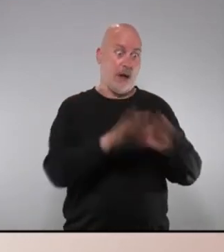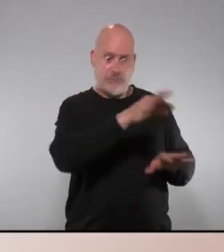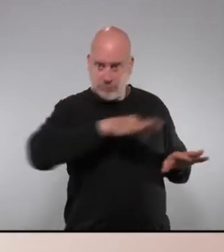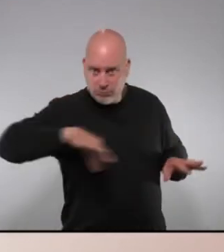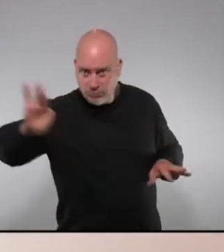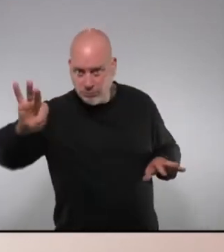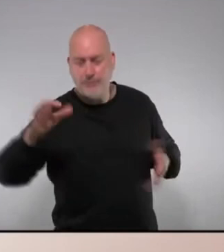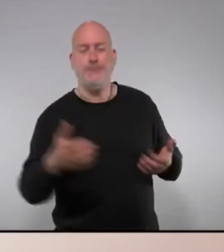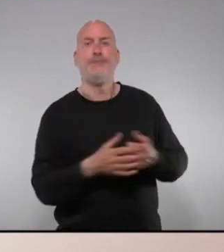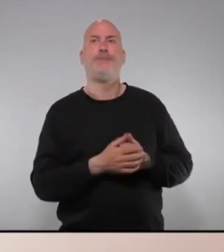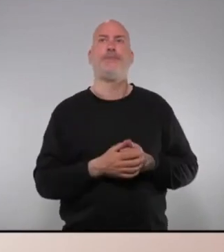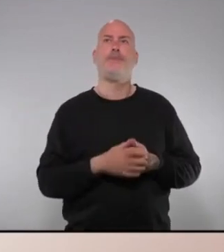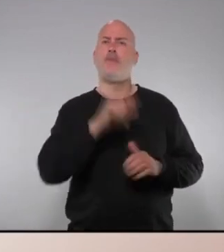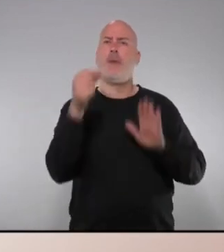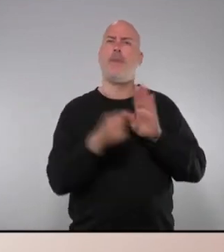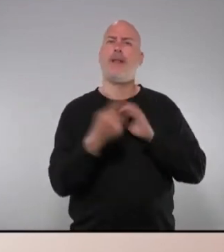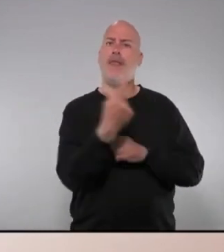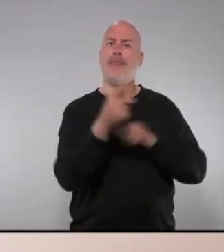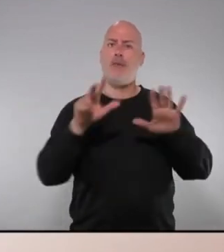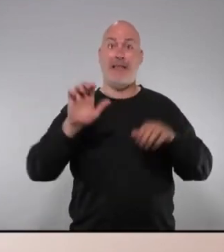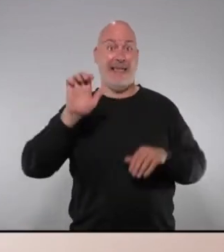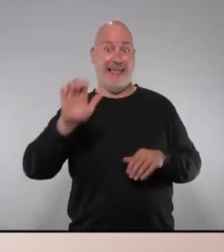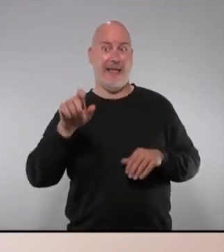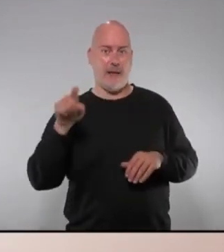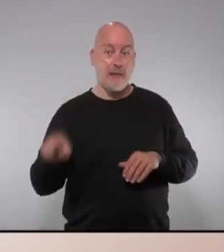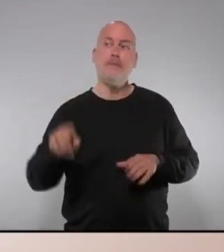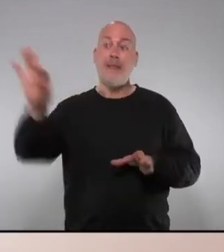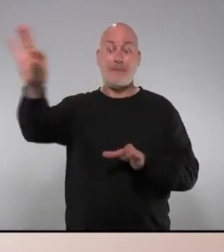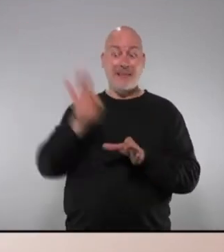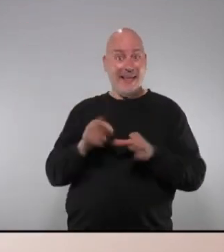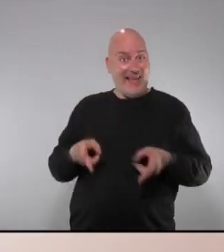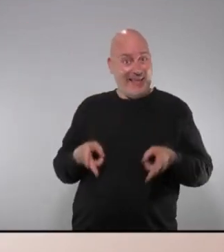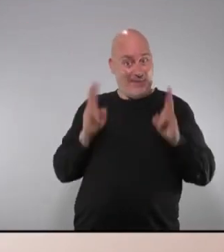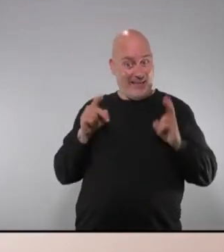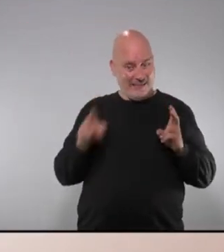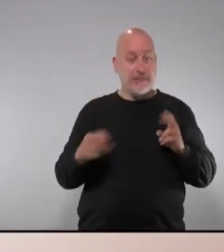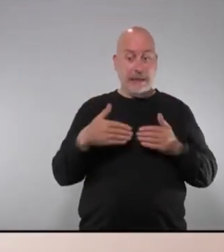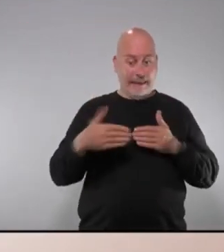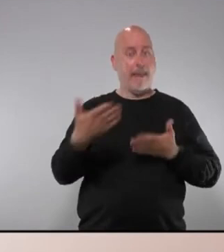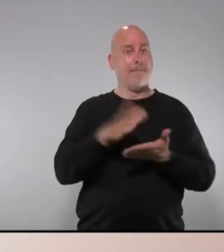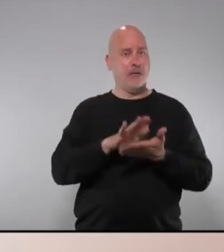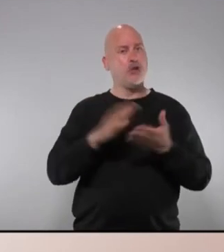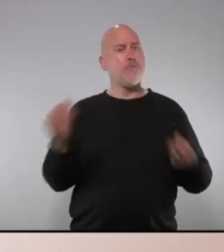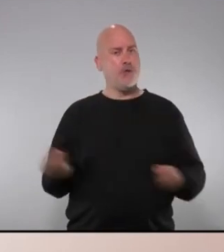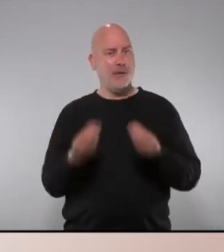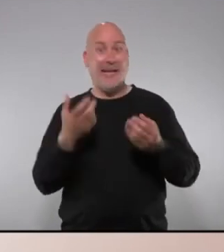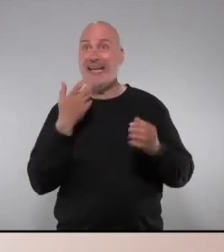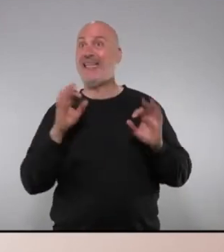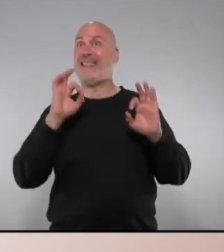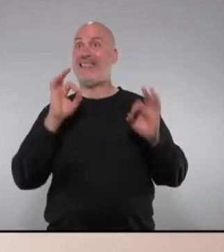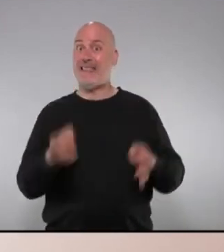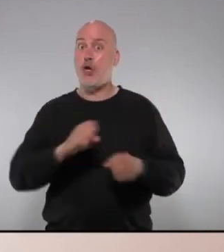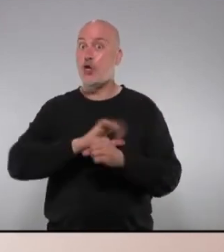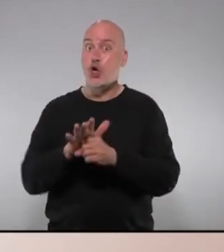punt el punt 18E mantenir places llibres a les residències on calgui durant els propers mesos per garantir que en el cas d'una nova onada de